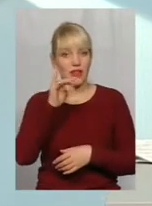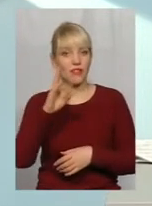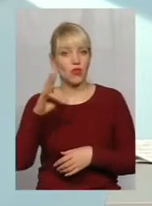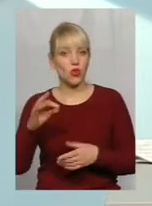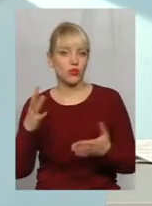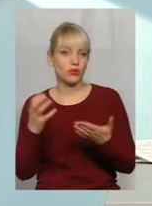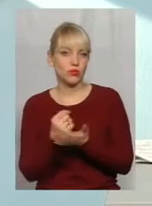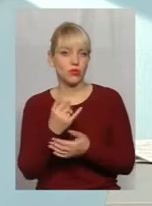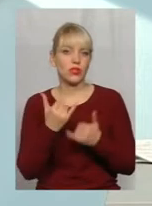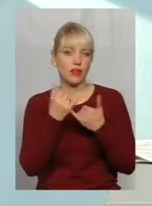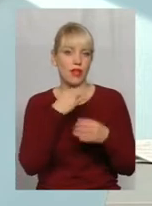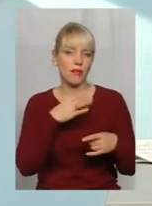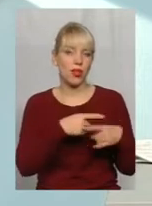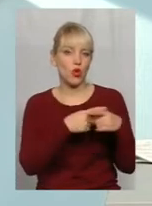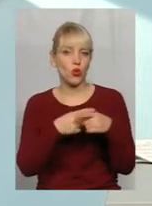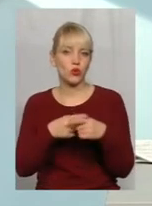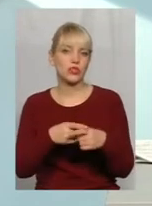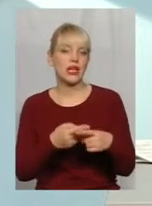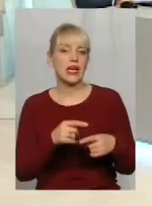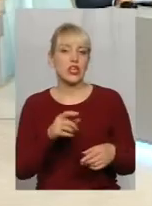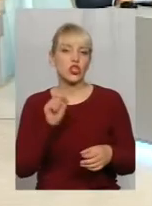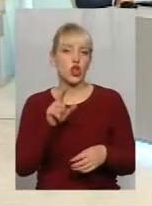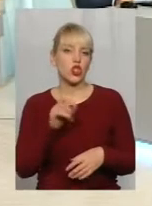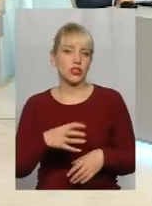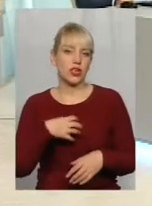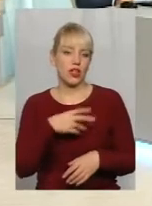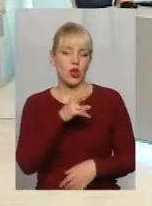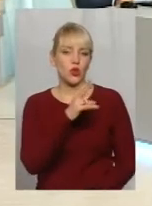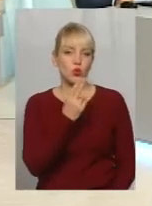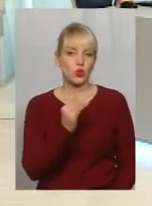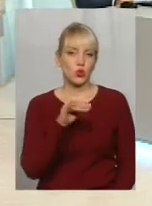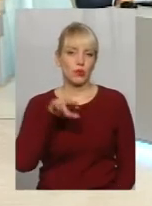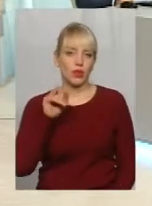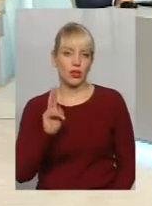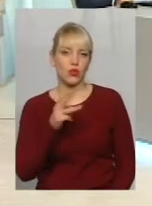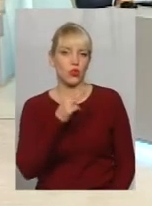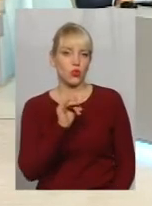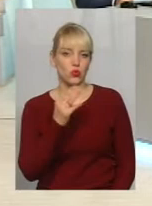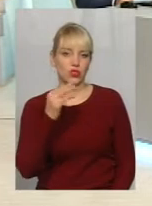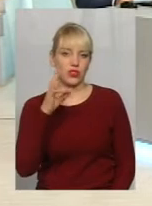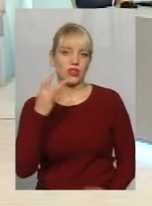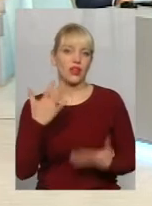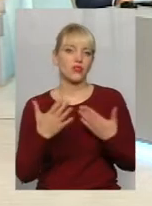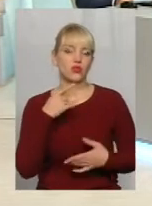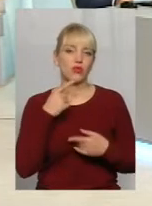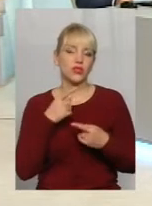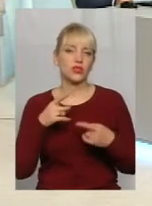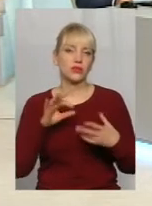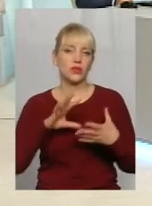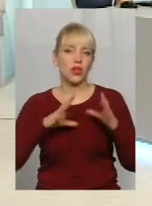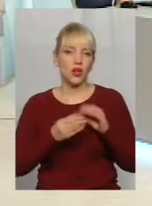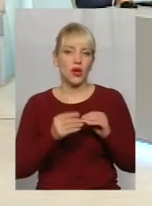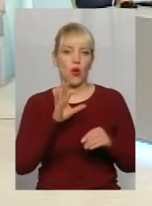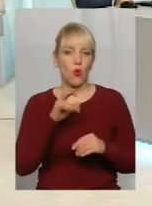зробили для Білорусі золоті нагороди. Це «Ала Цупер» і «Кушнір». Тобто, якщо взяти за Олю,